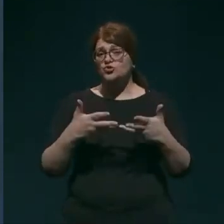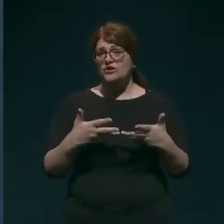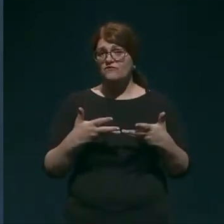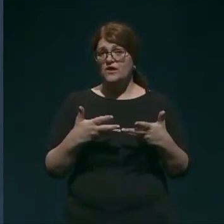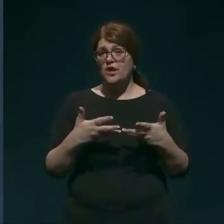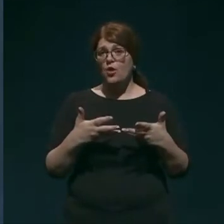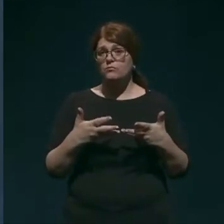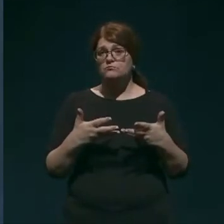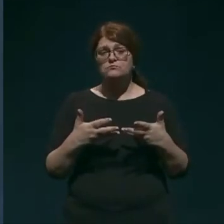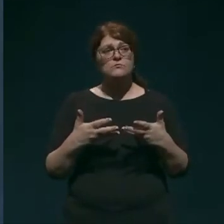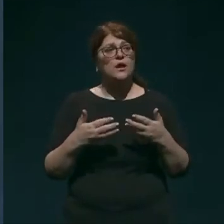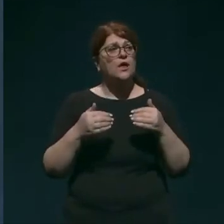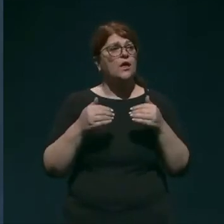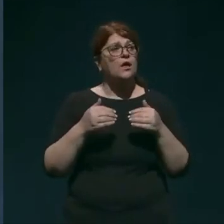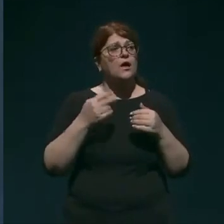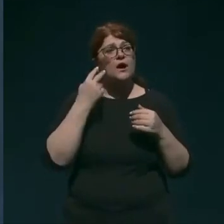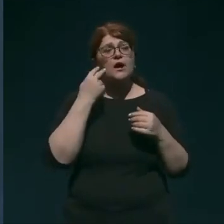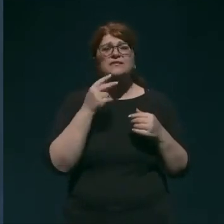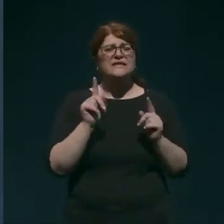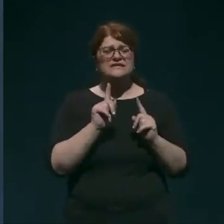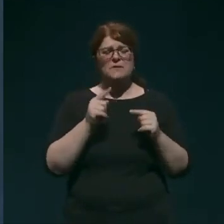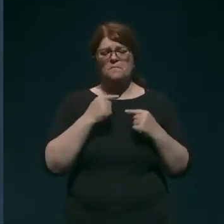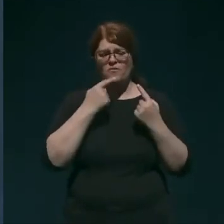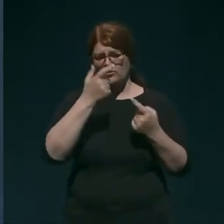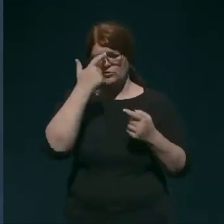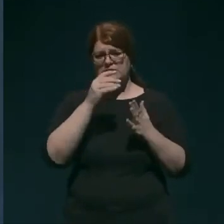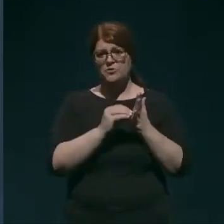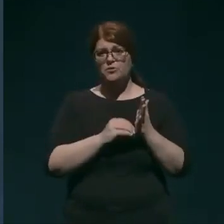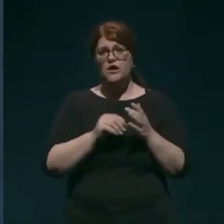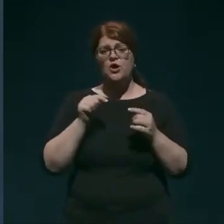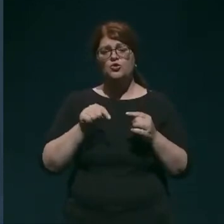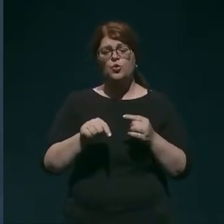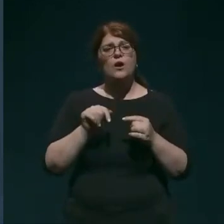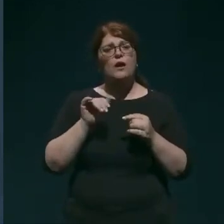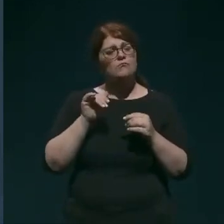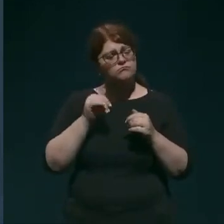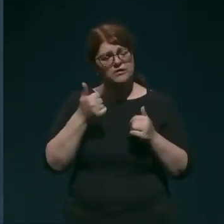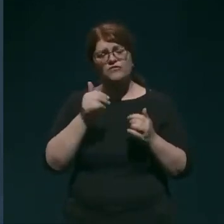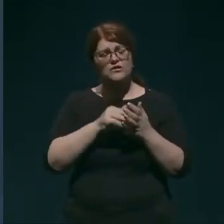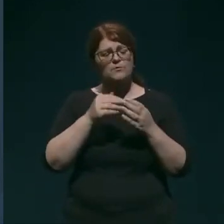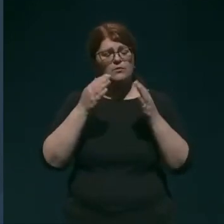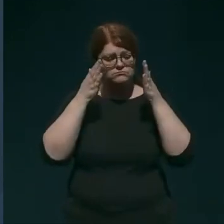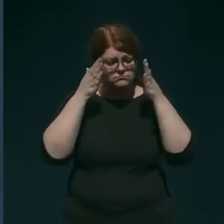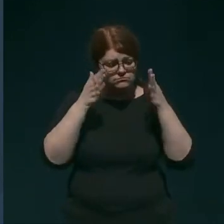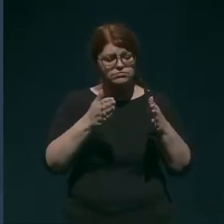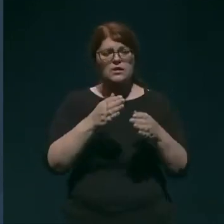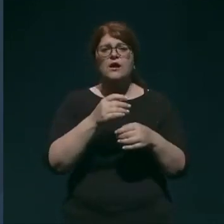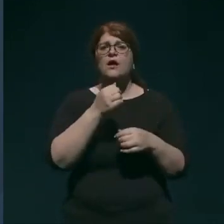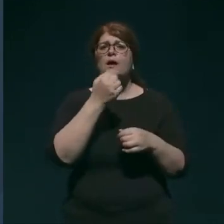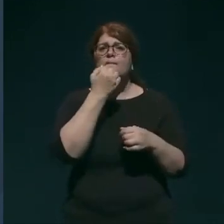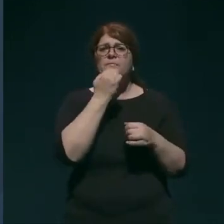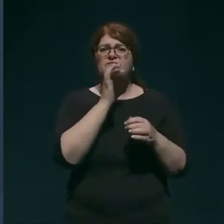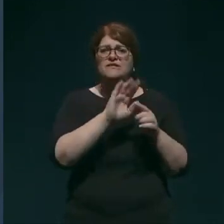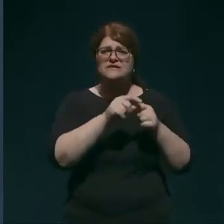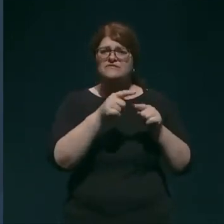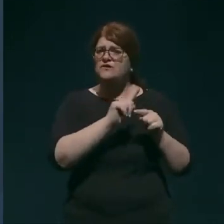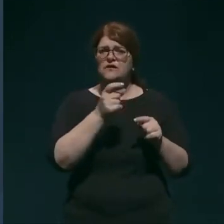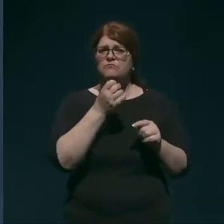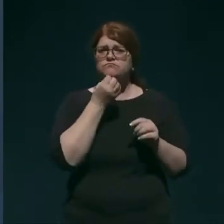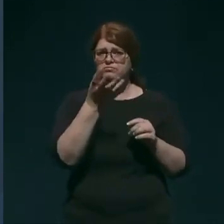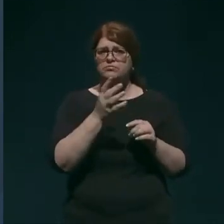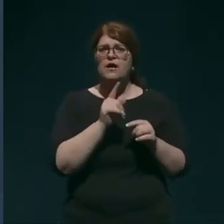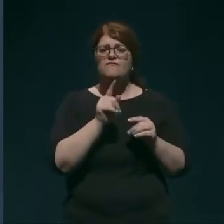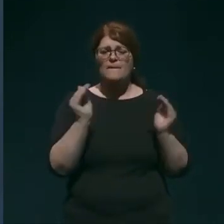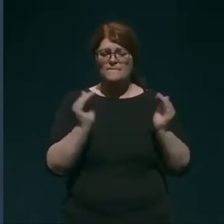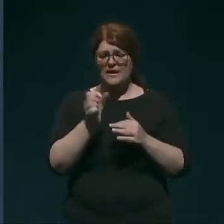hočem reči, moram se omejiti glede osebnih podatkov, zato ker tukaj le vospredjuje varovanje pač zasebnosti vsake osebe in v tako majhnem številu,